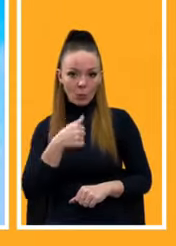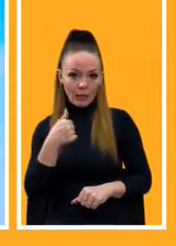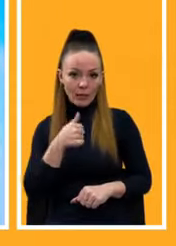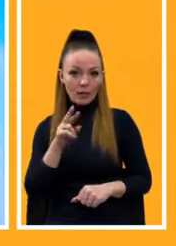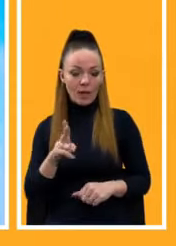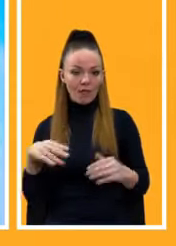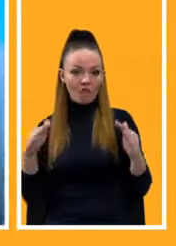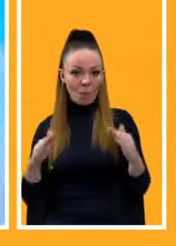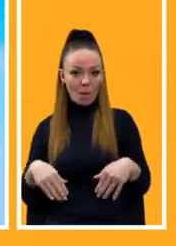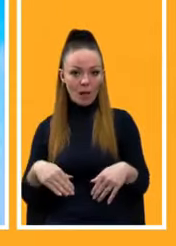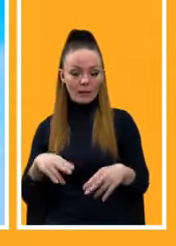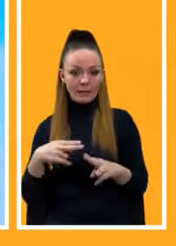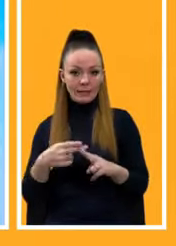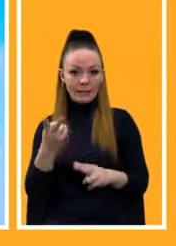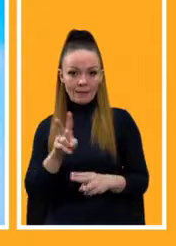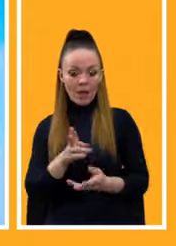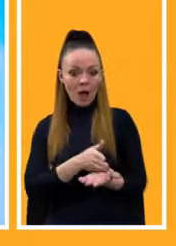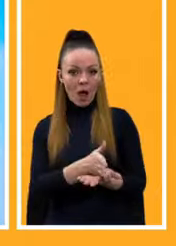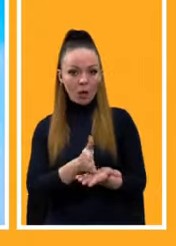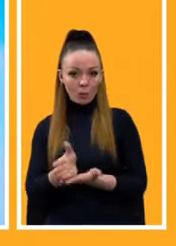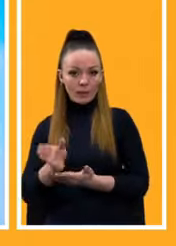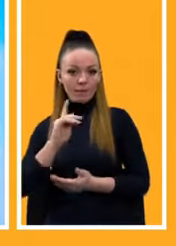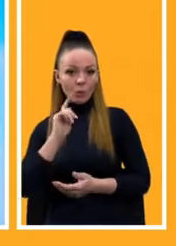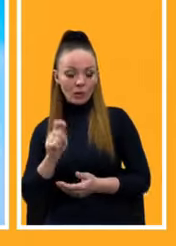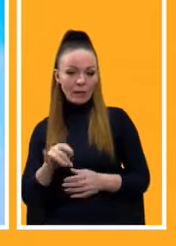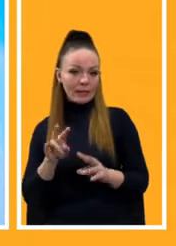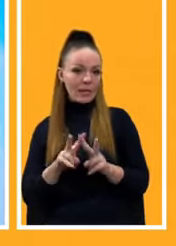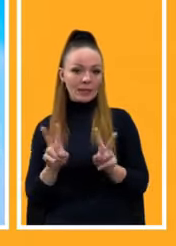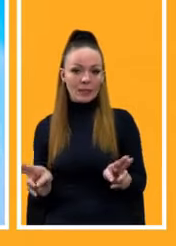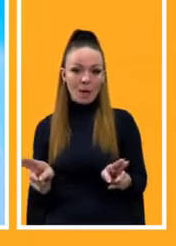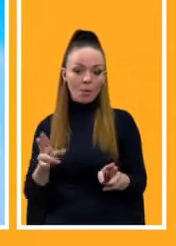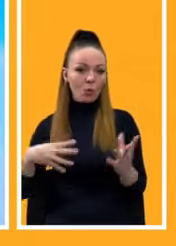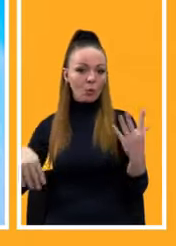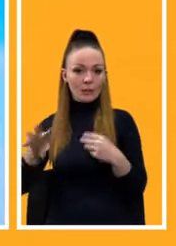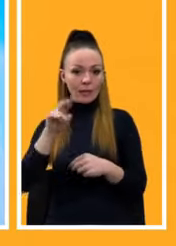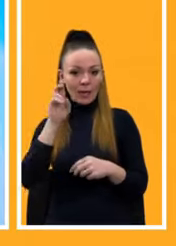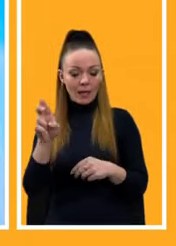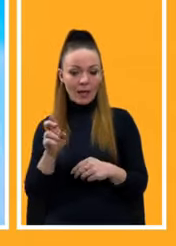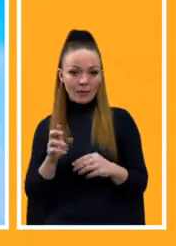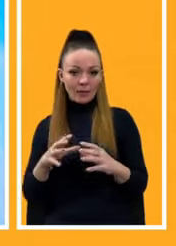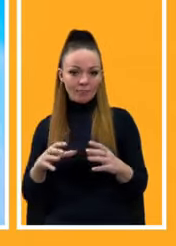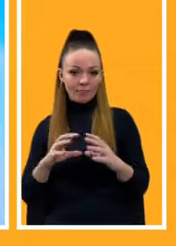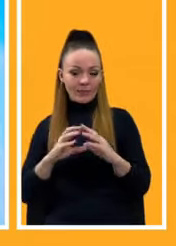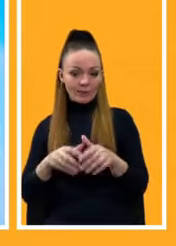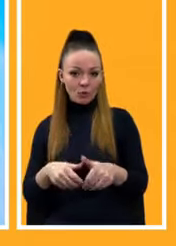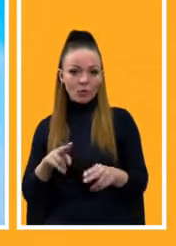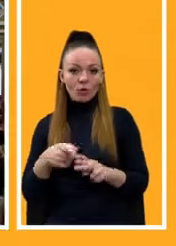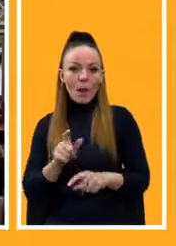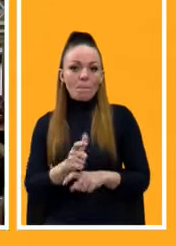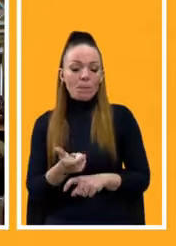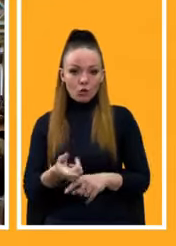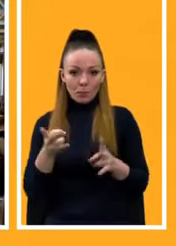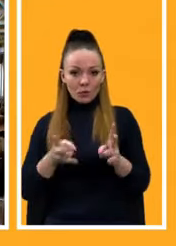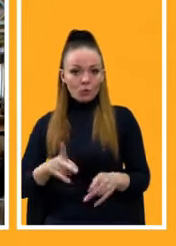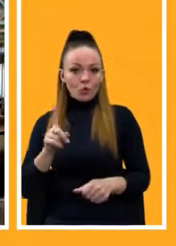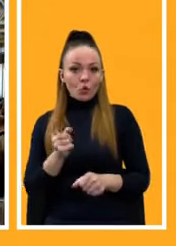впали ці дві галузі і в Україні, і так само в усіх країнах світу. Вони найбільше постраждали. Що роблять держави в цей